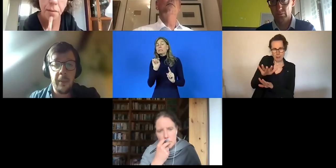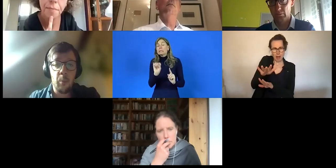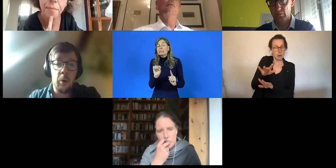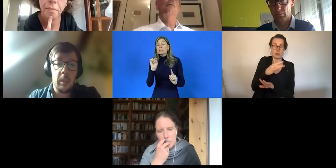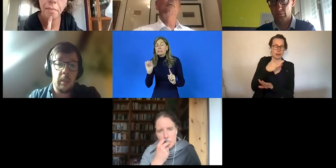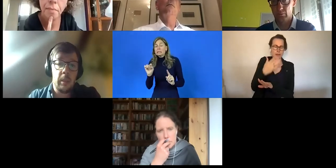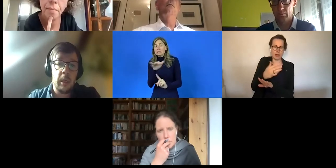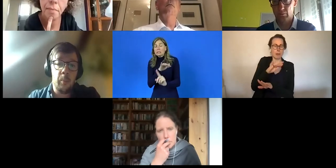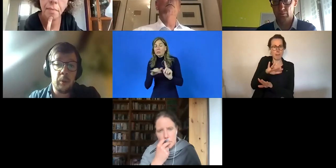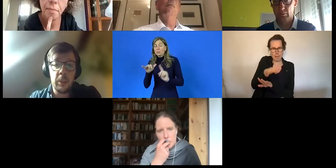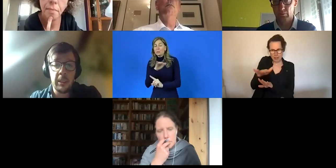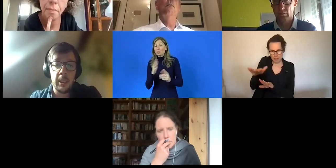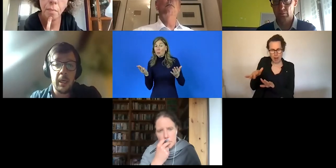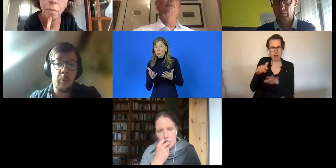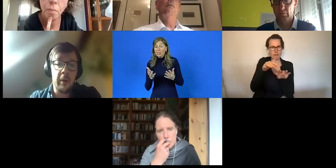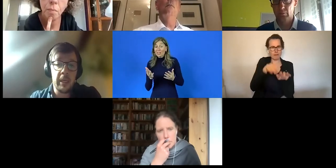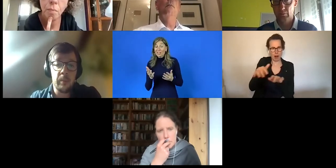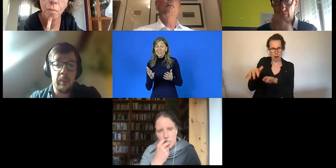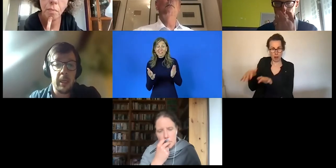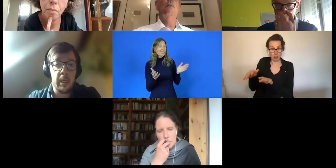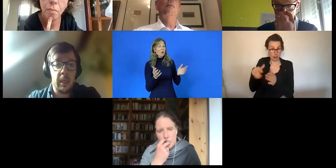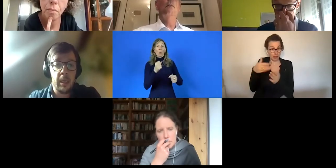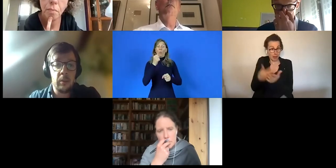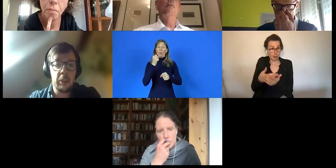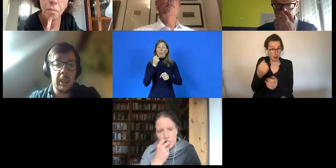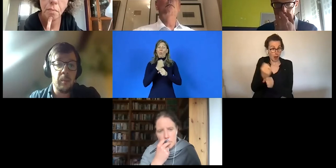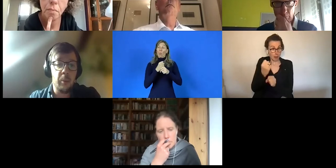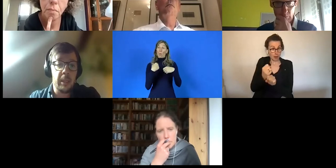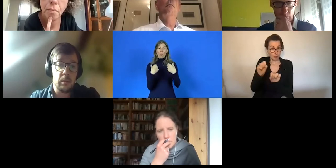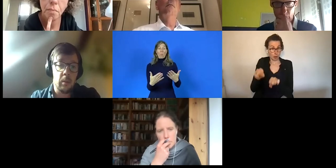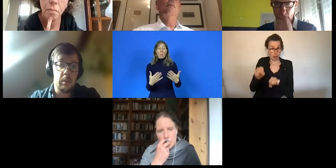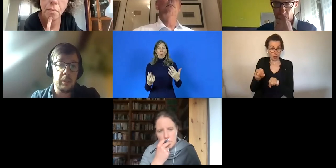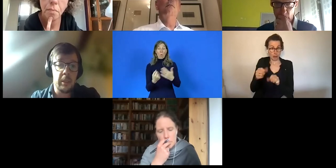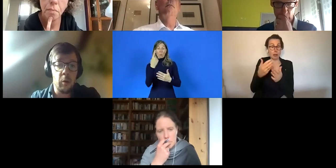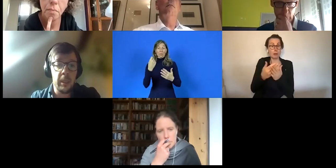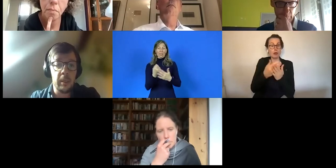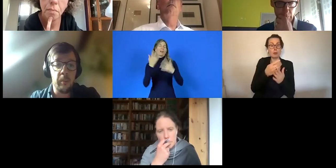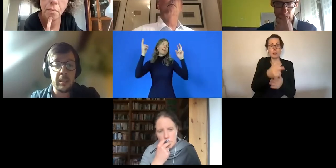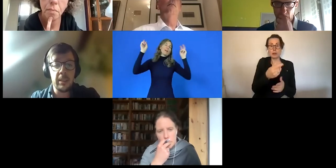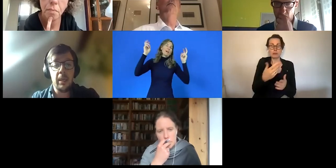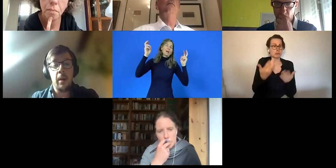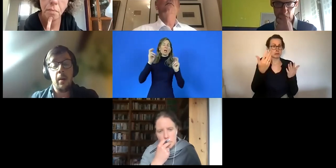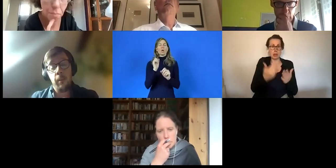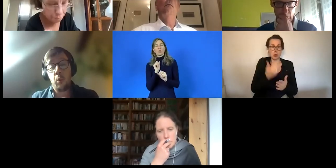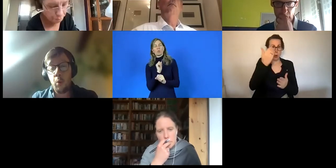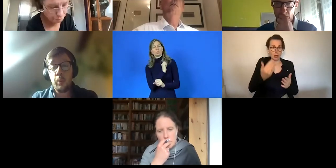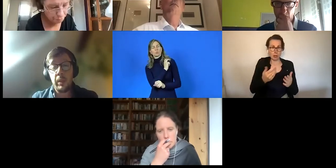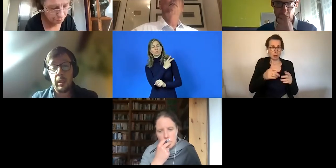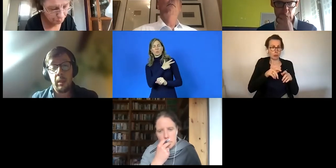doch in einigen Fällen dann erleben, dass die